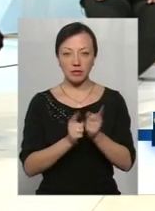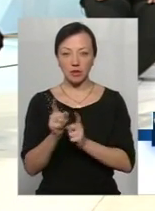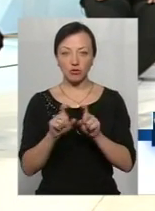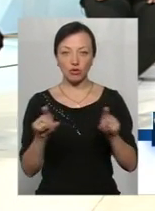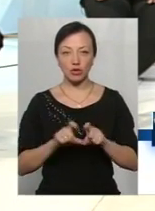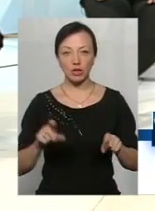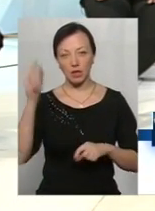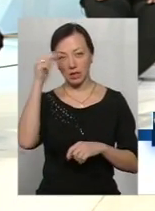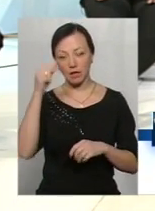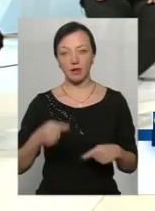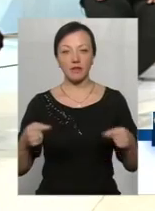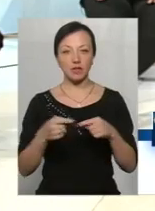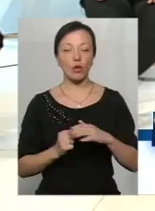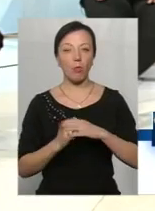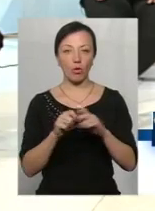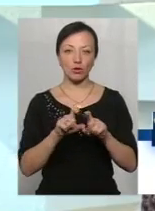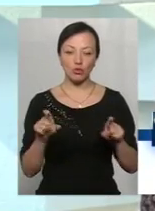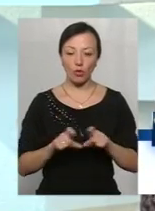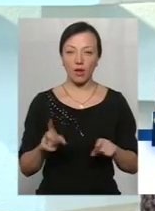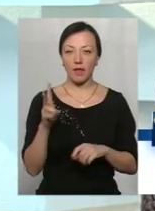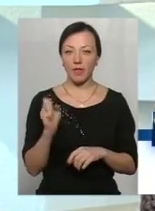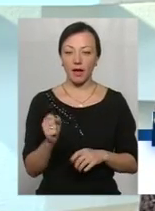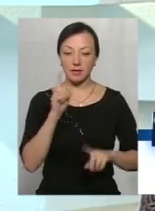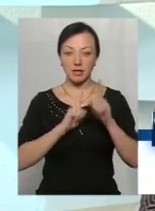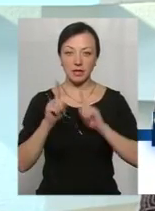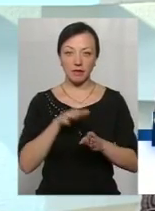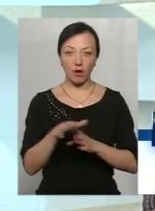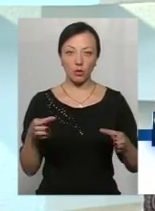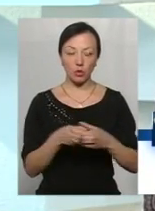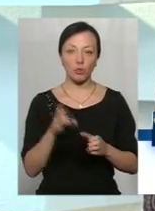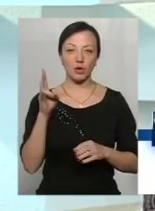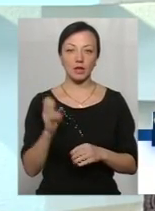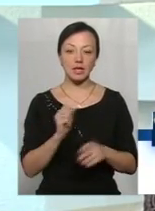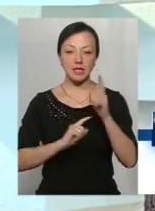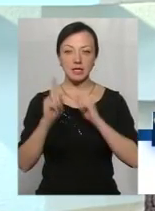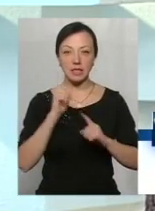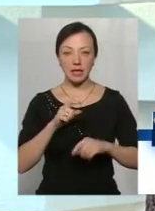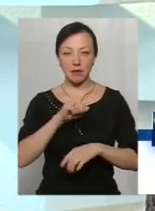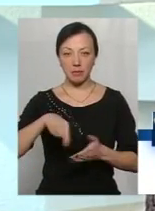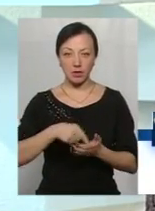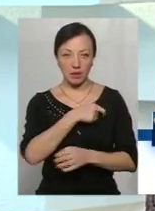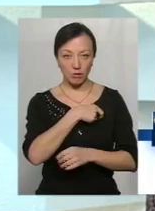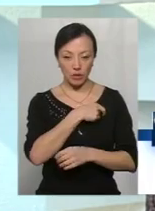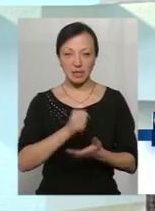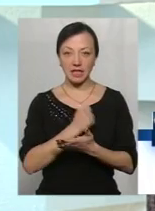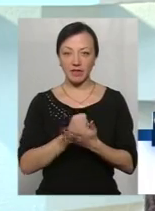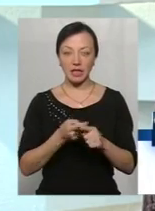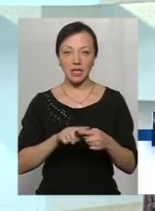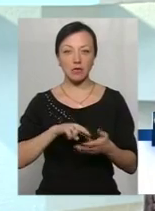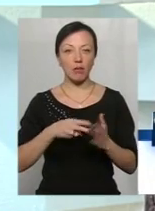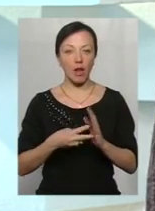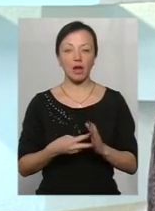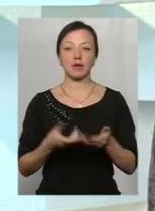сьогодні визначили опорні школи, тобто на засіданні виконкому, на засіданні сесії міської ради ми затвердили ці плани.